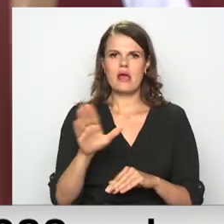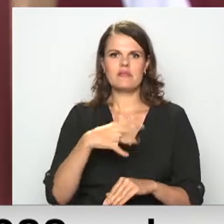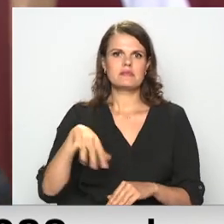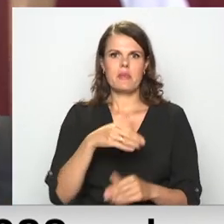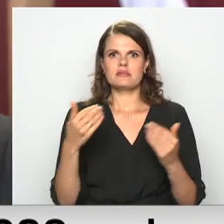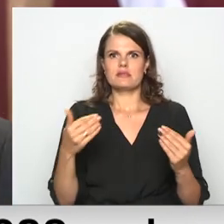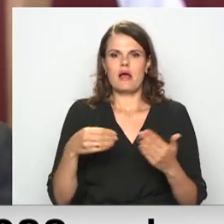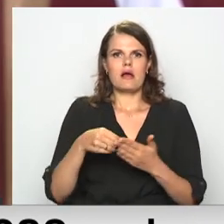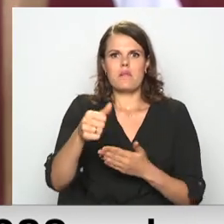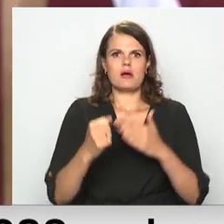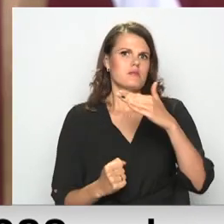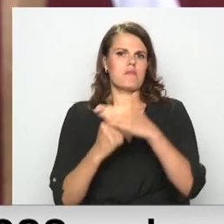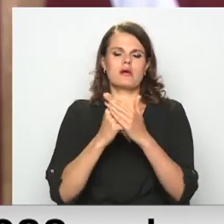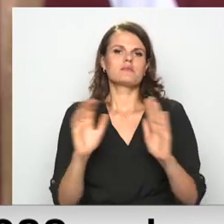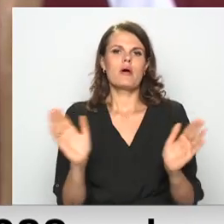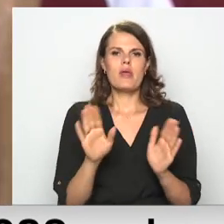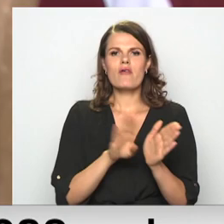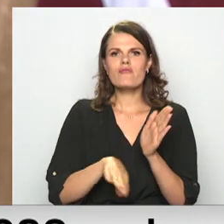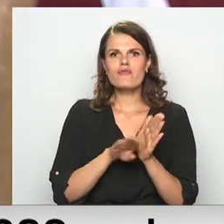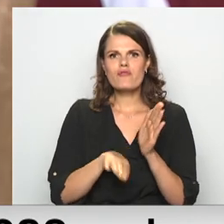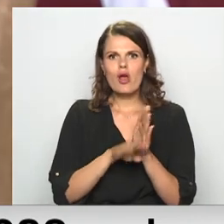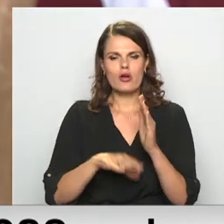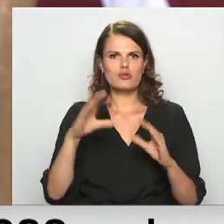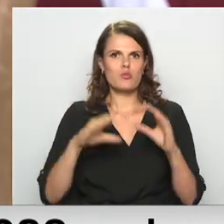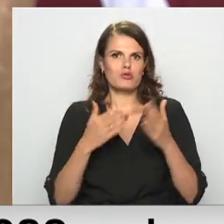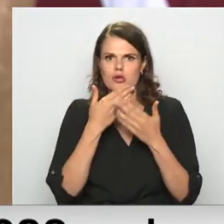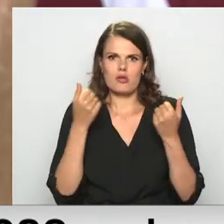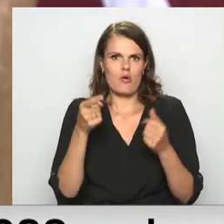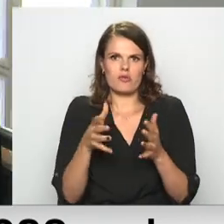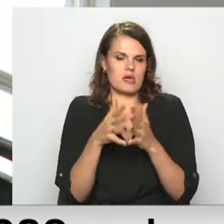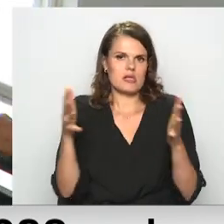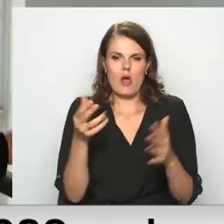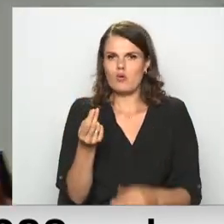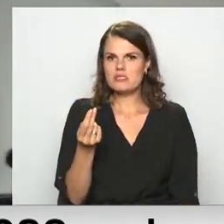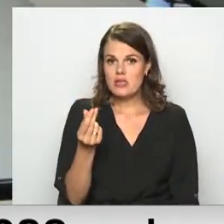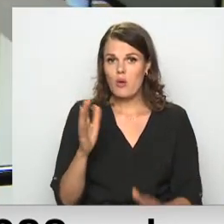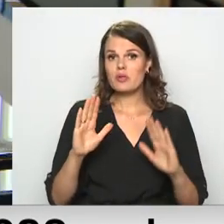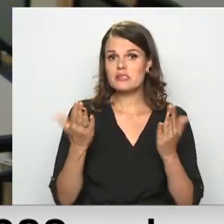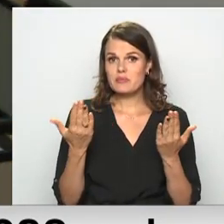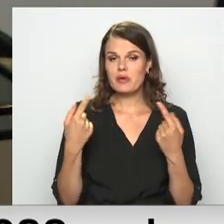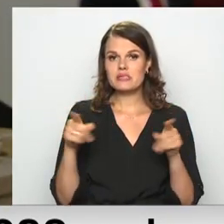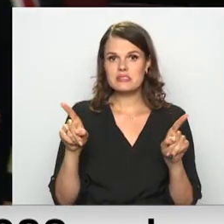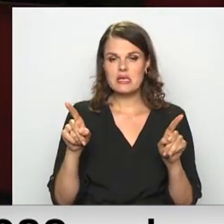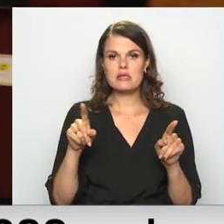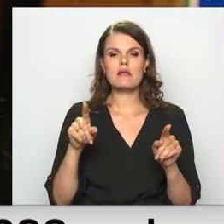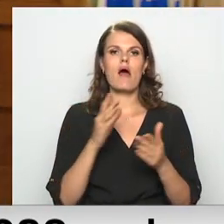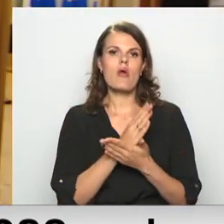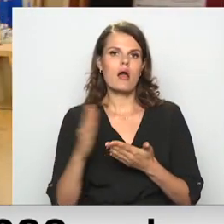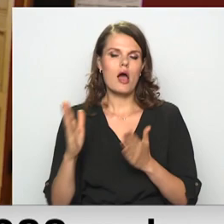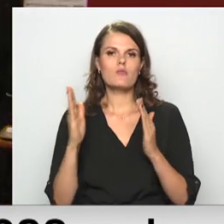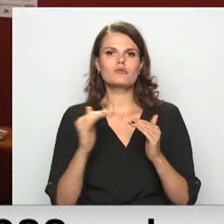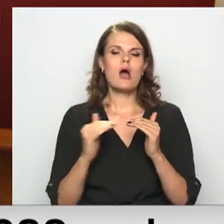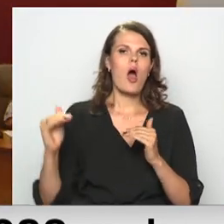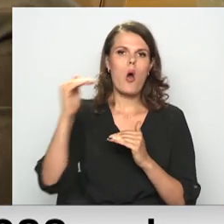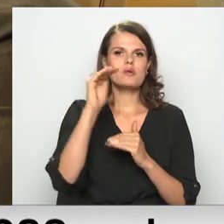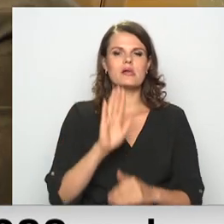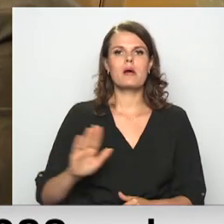maksāsim kāda maksimumu. Vienkārši nav budžetā tik daudz līdzekļu. Tomēr citādi kārtība paredzētu augstākajām valsts